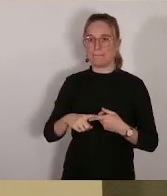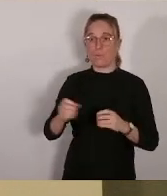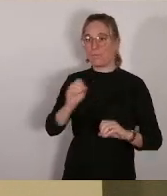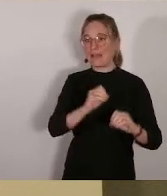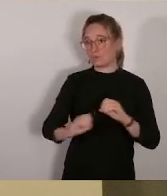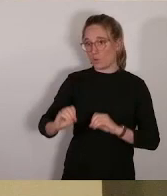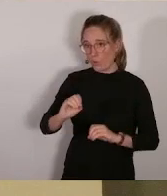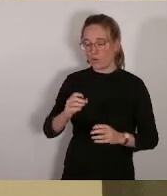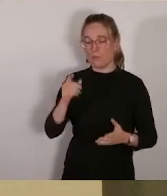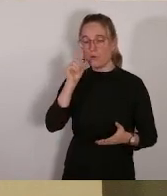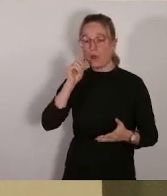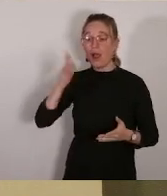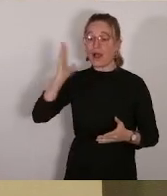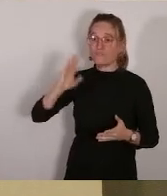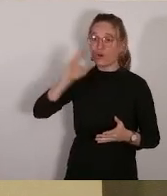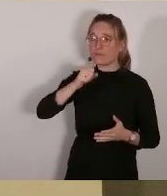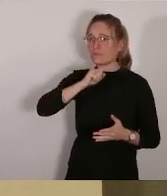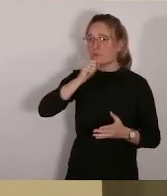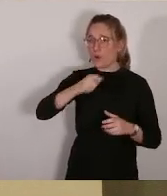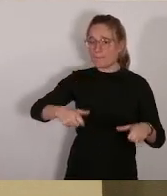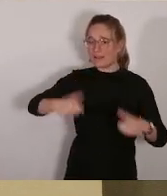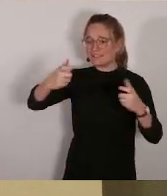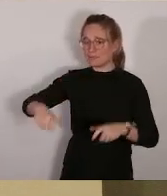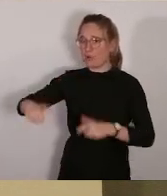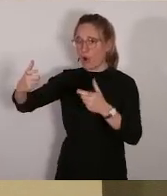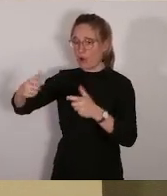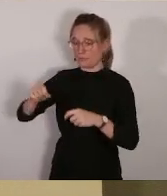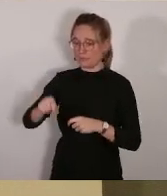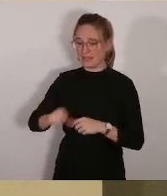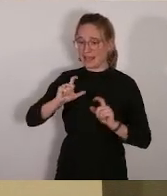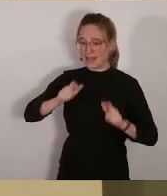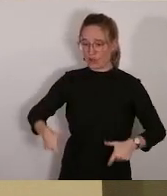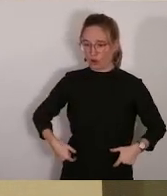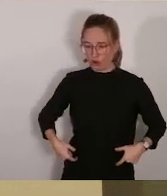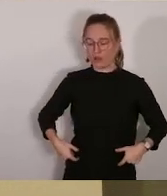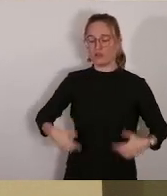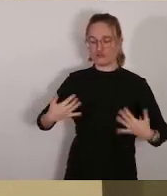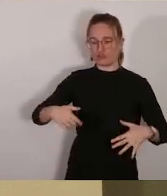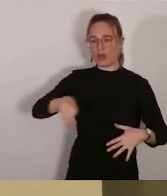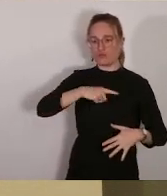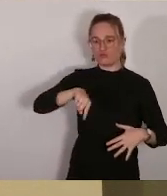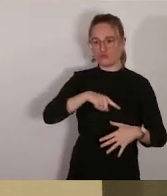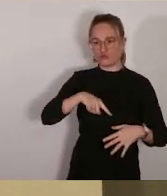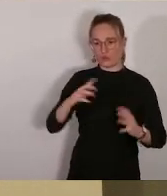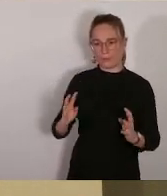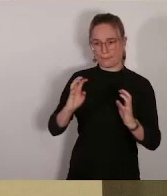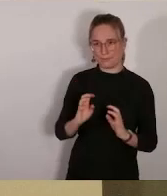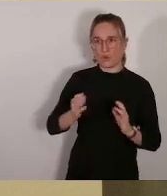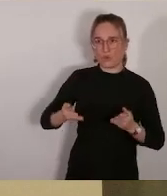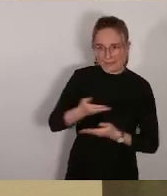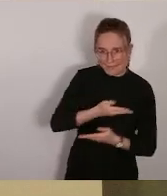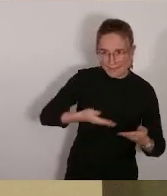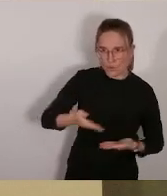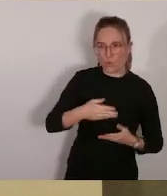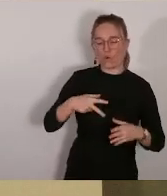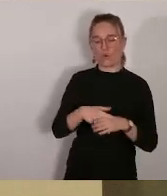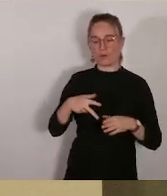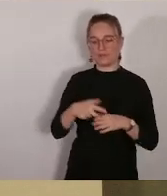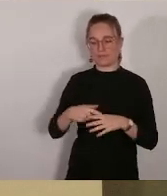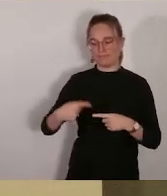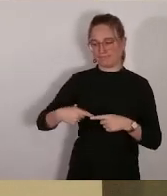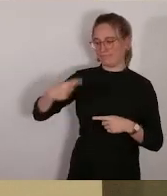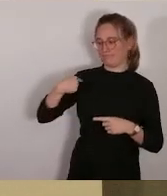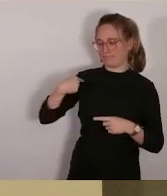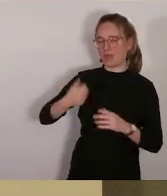abeilles qui est le réflégié on a commencé la concertation il a un mois le 13 octobre